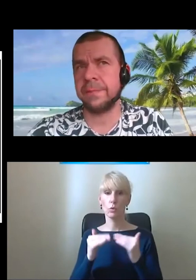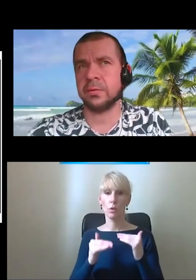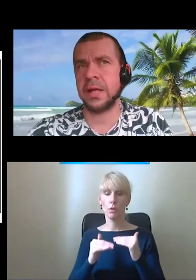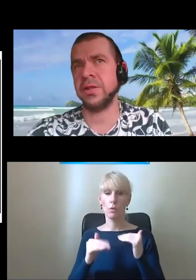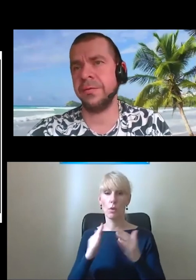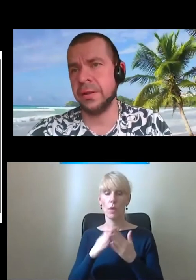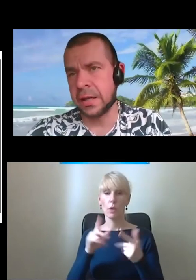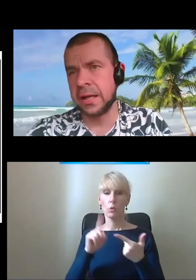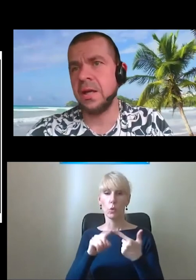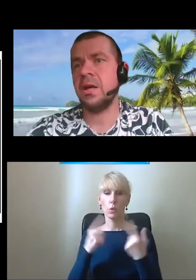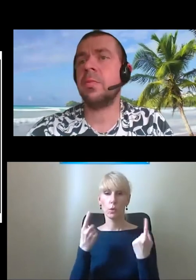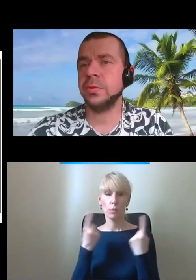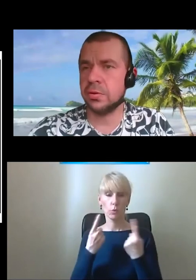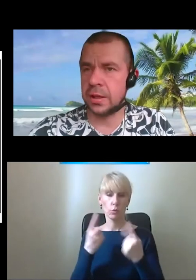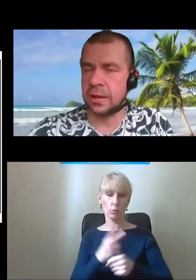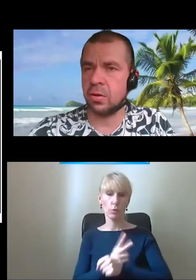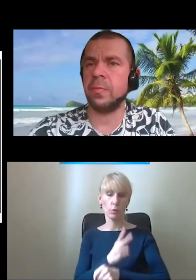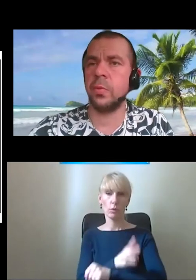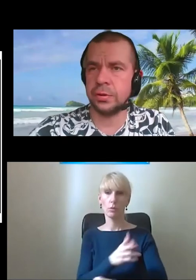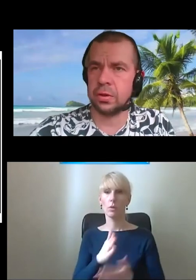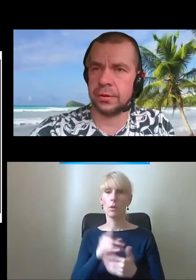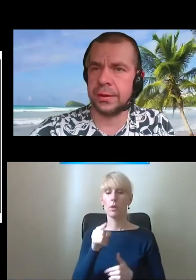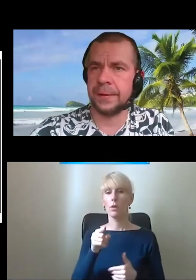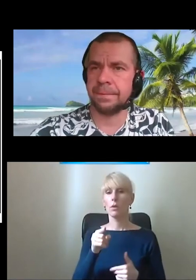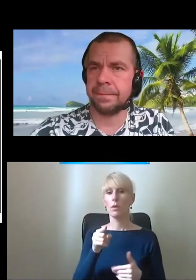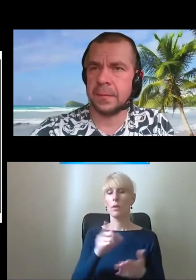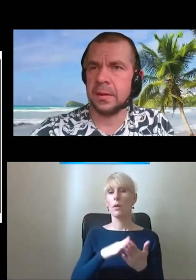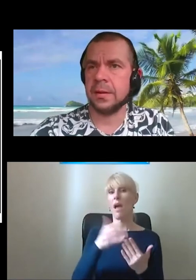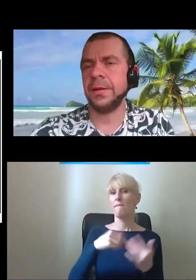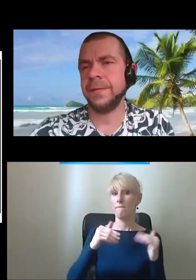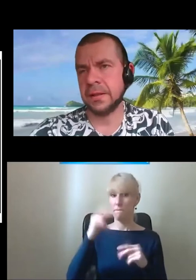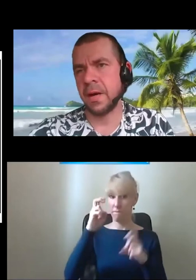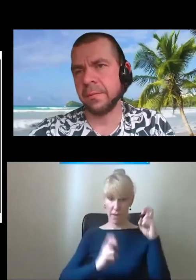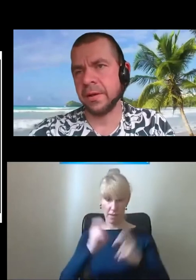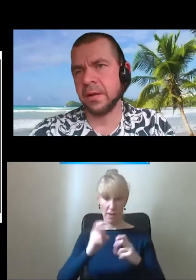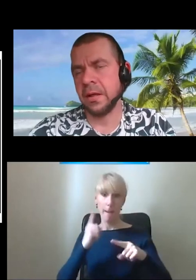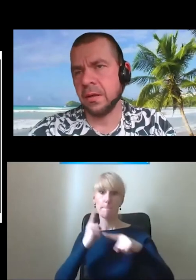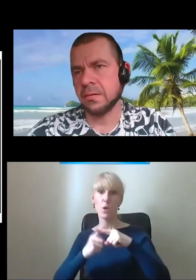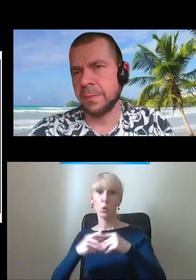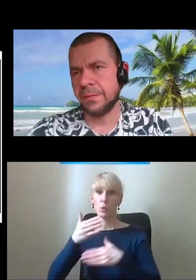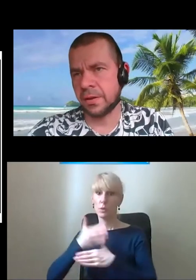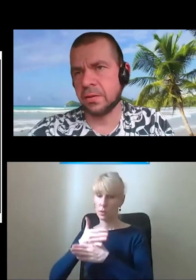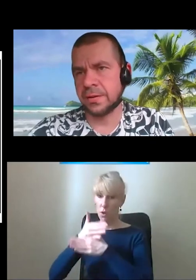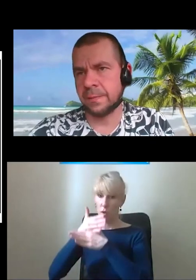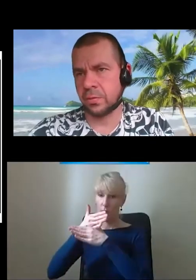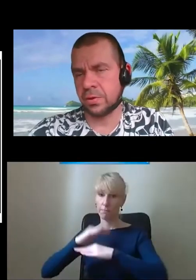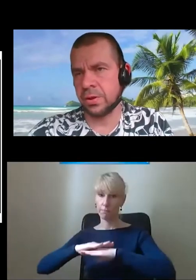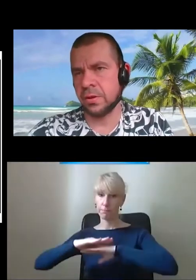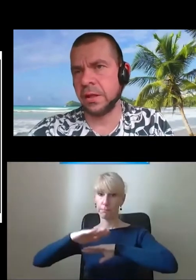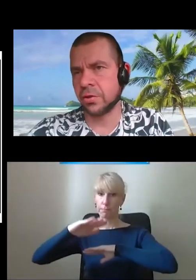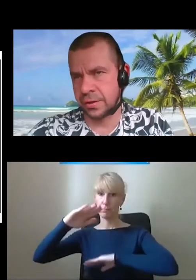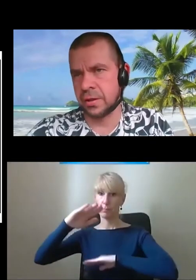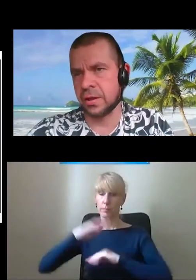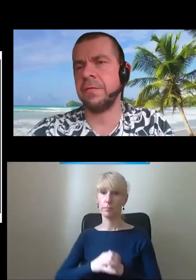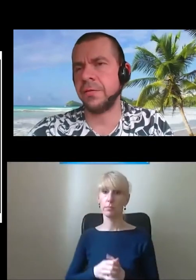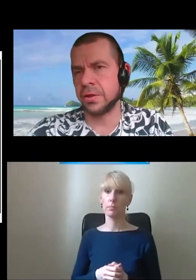dostępną, tak? Czyli windę plus coś takiego, plus schody i wtedy mamy zapewnienie dostępności